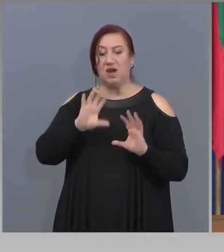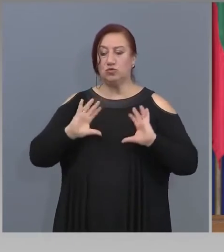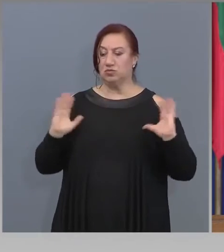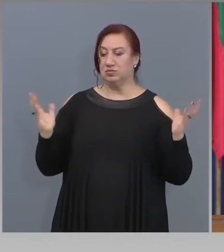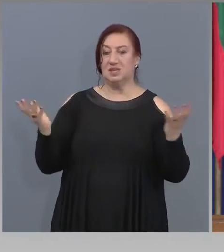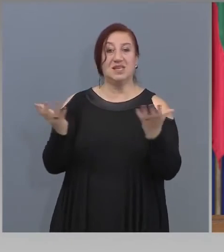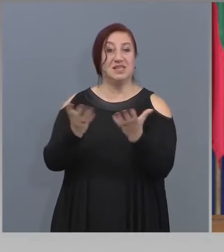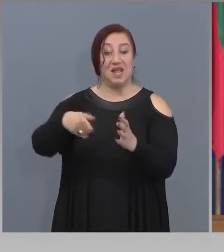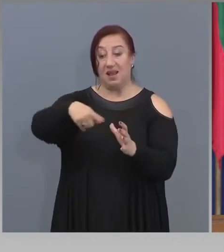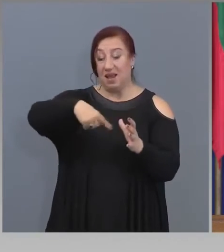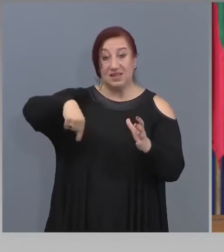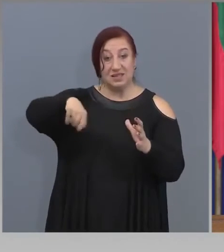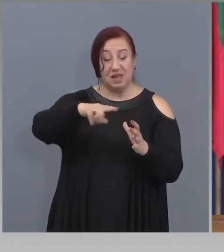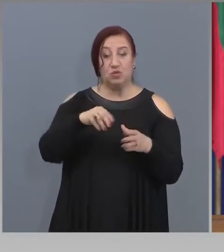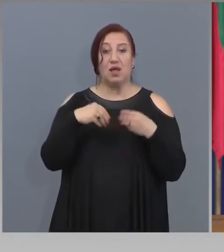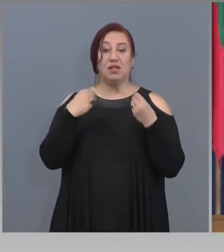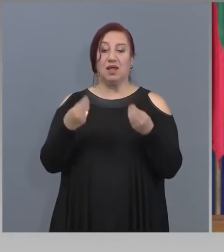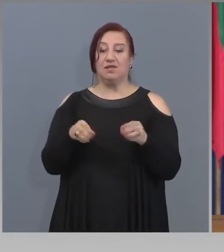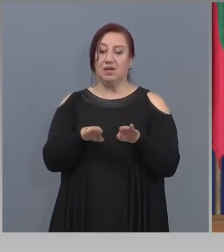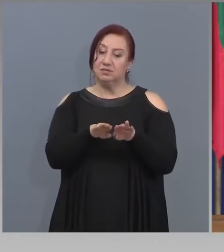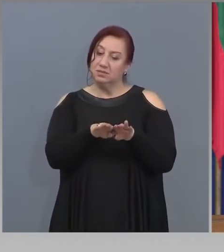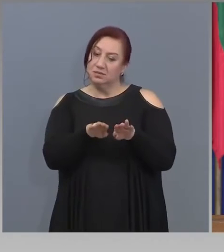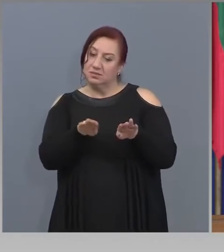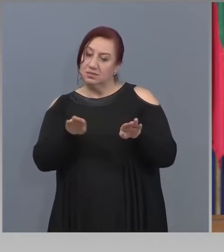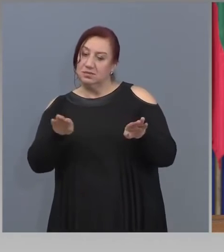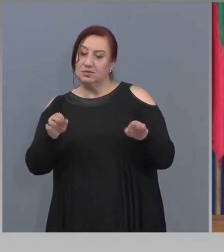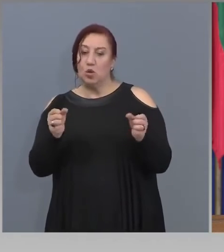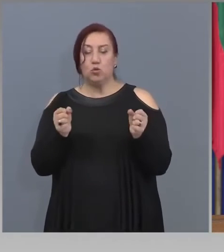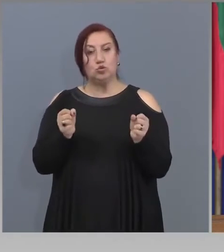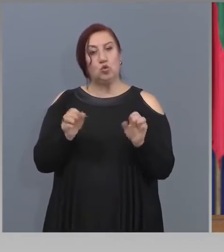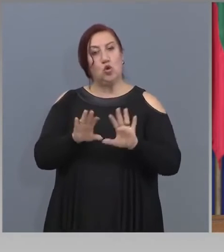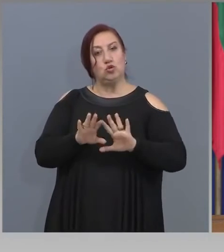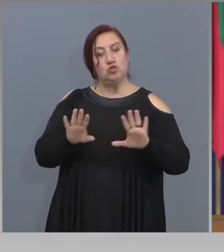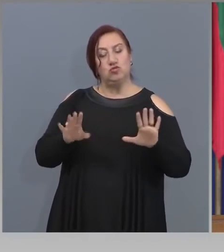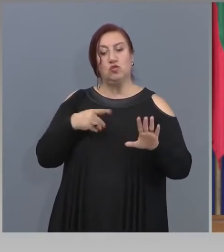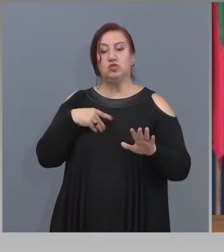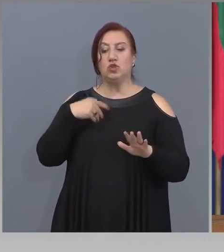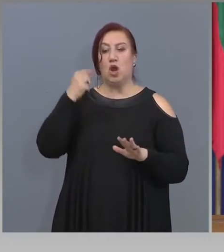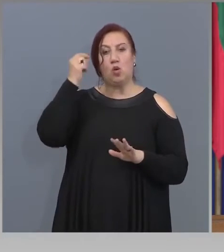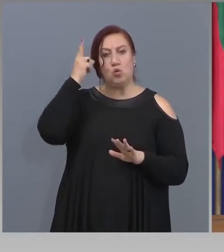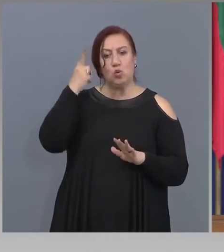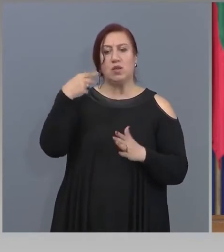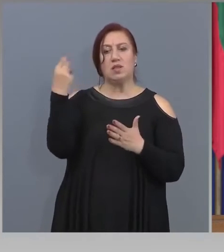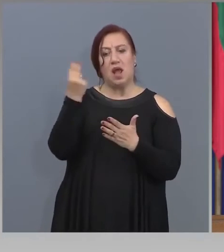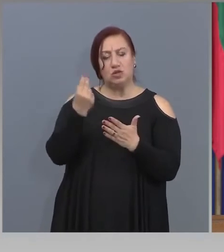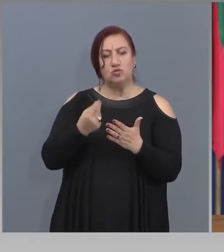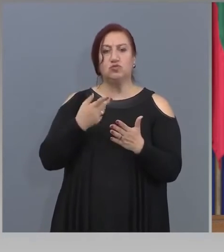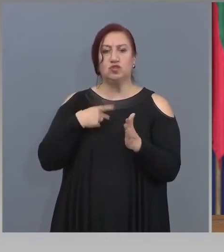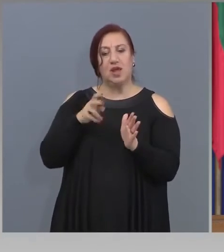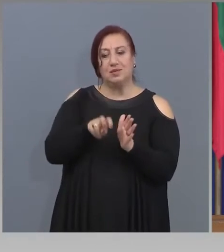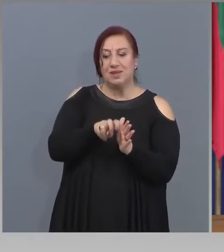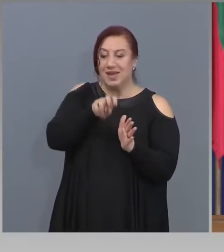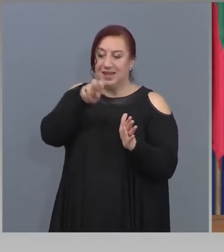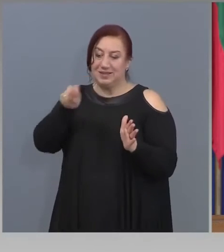и дава една по-устойчива надежда, че културата и изкуствата ще се измъкнат от тази колака,